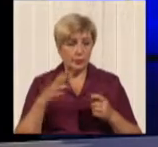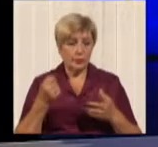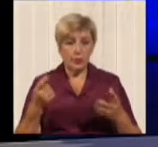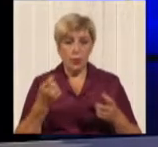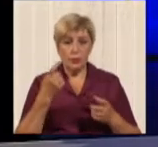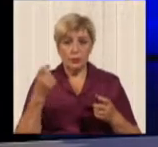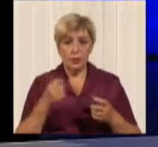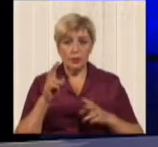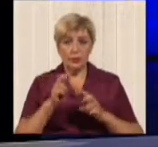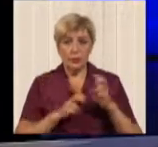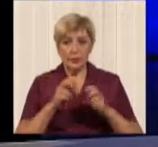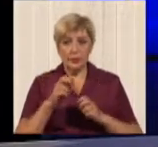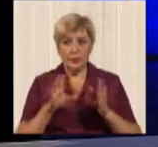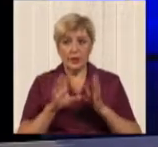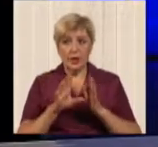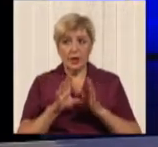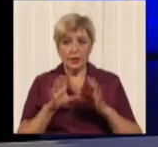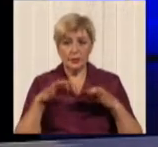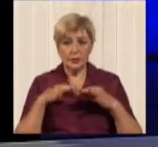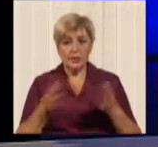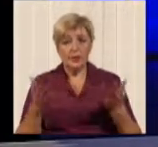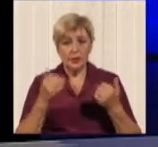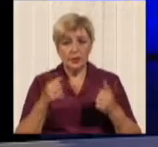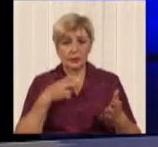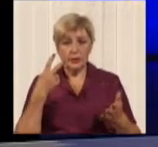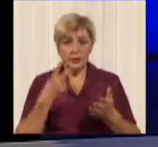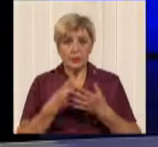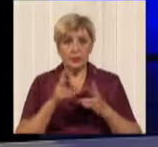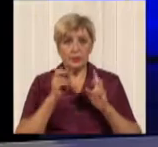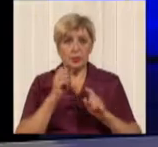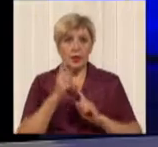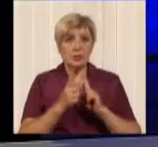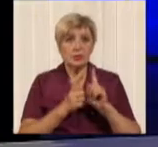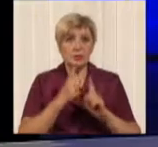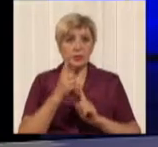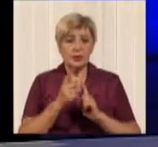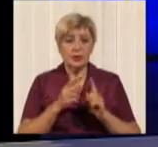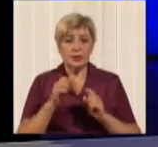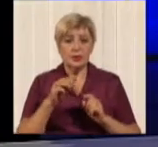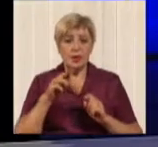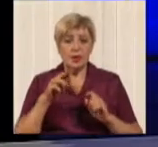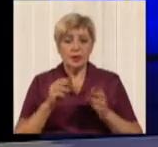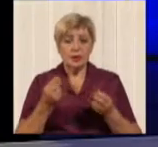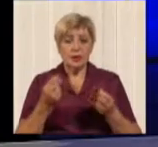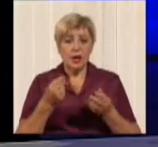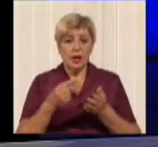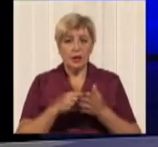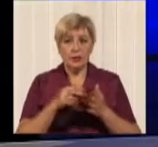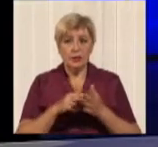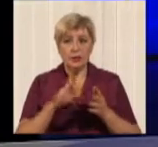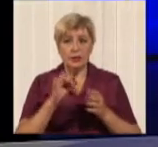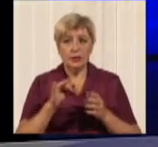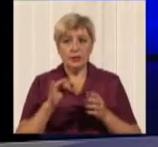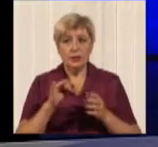«Дніпровський електротранспорт» Тож, давайте подивимося, як же зміняться тарифи не тільки на проїзд у міському транспорті, а й на